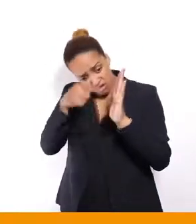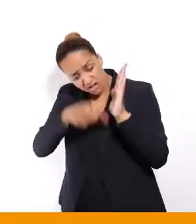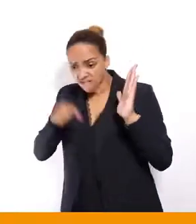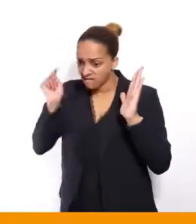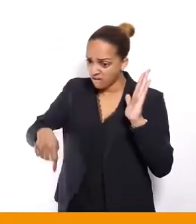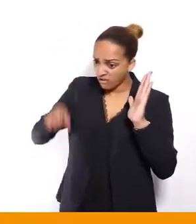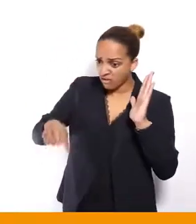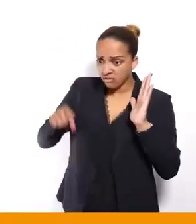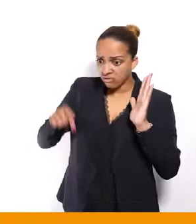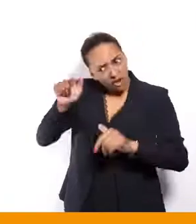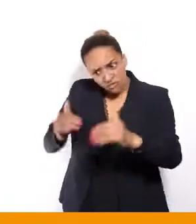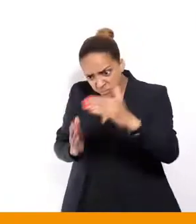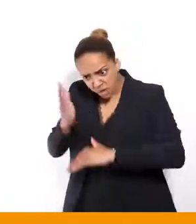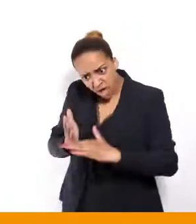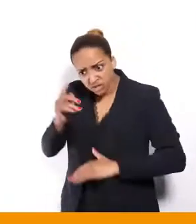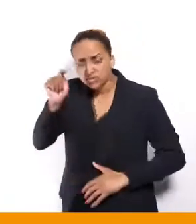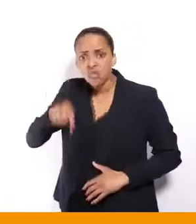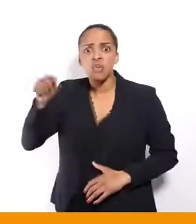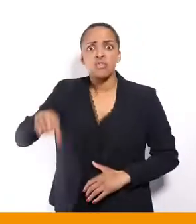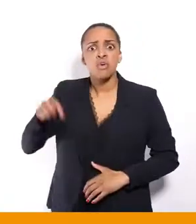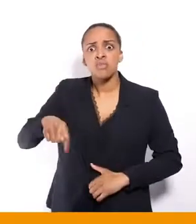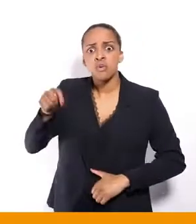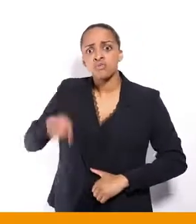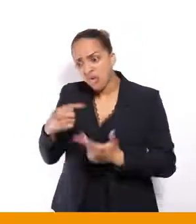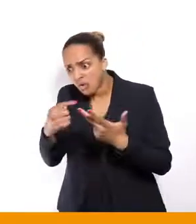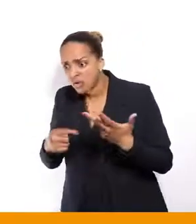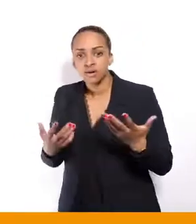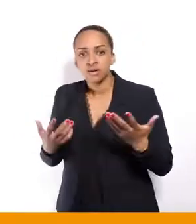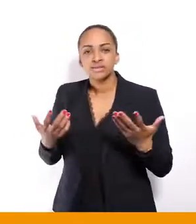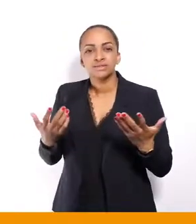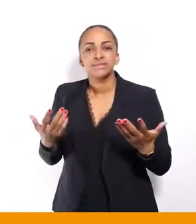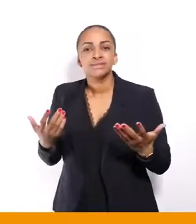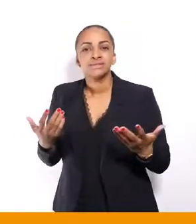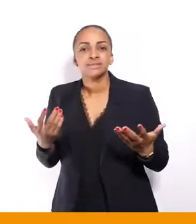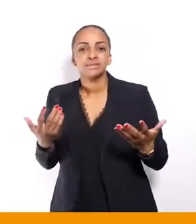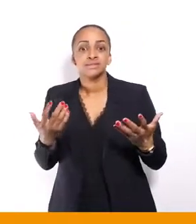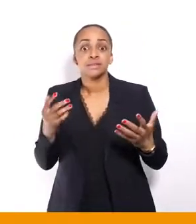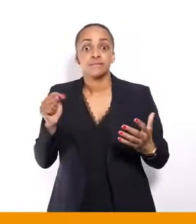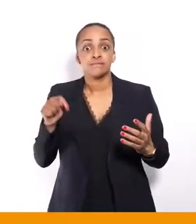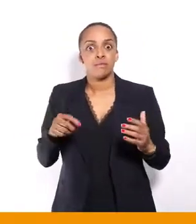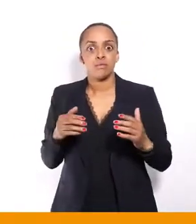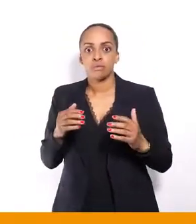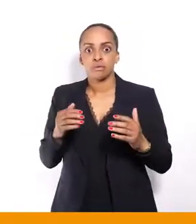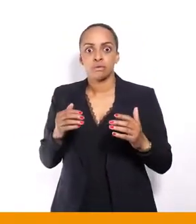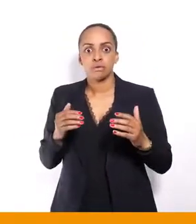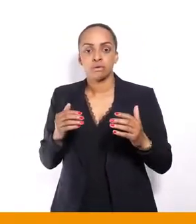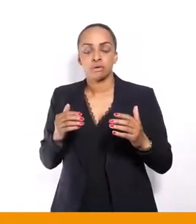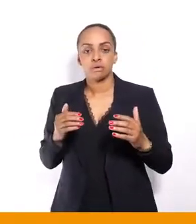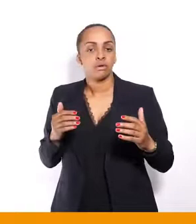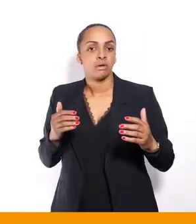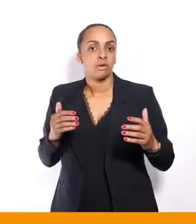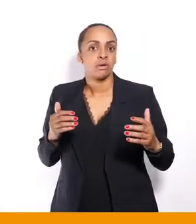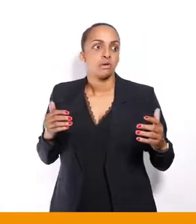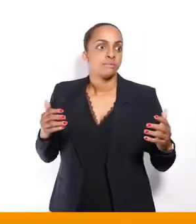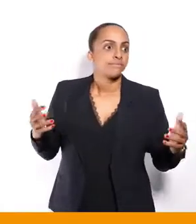dépasser, il faut toujours être dans le… il faut toujours être un…